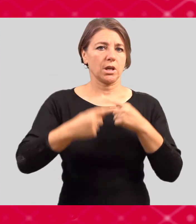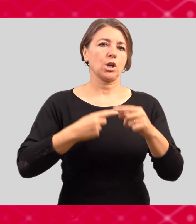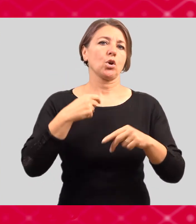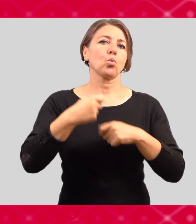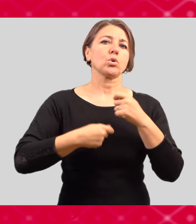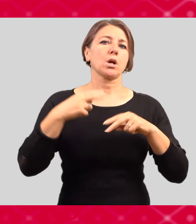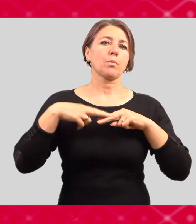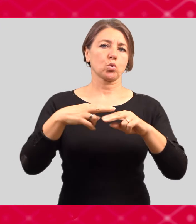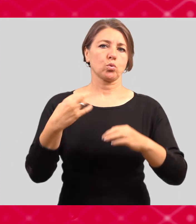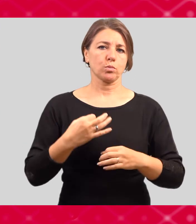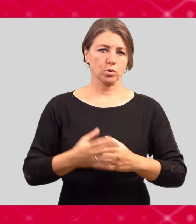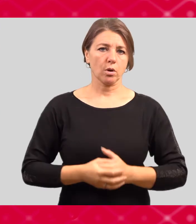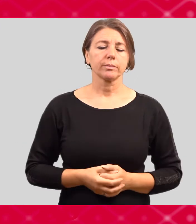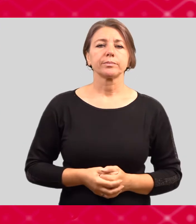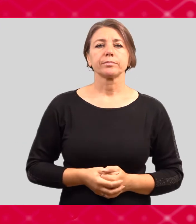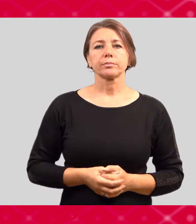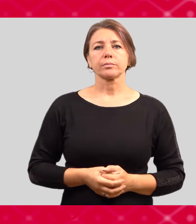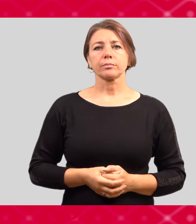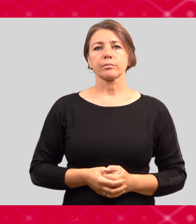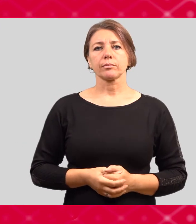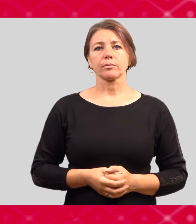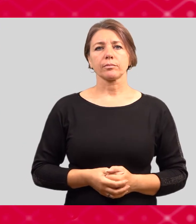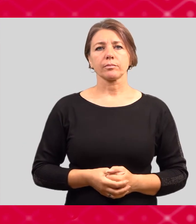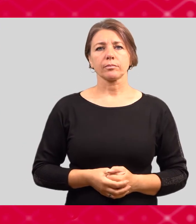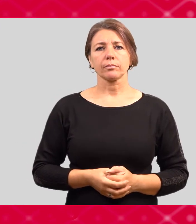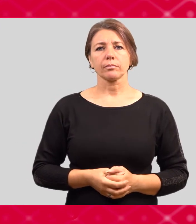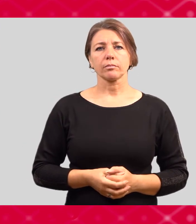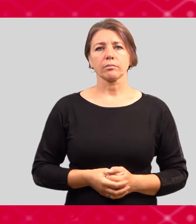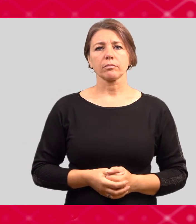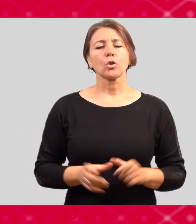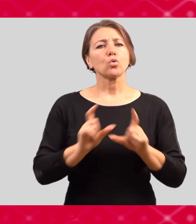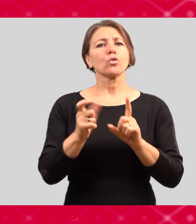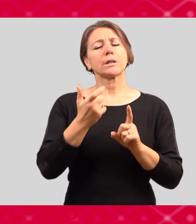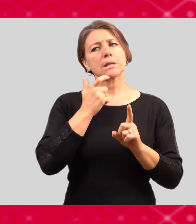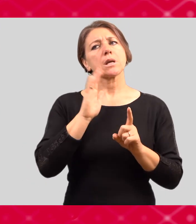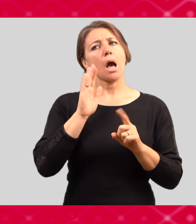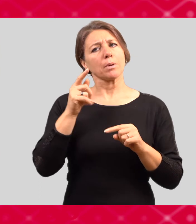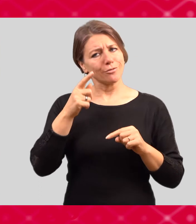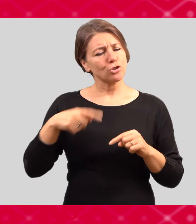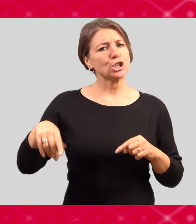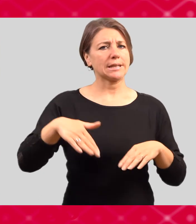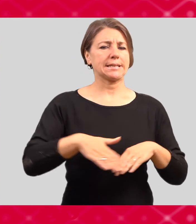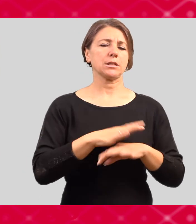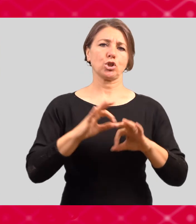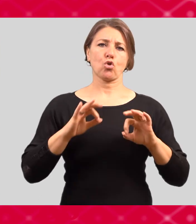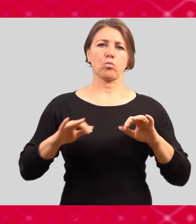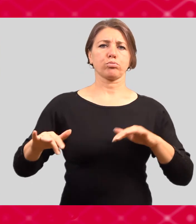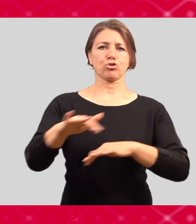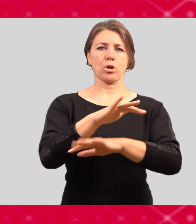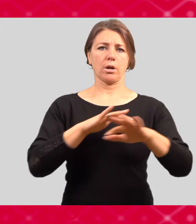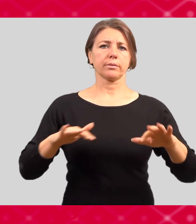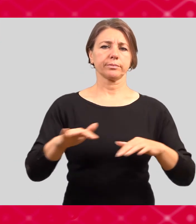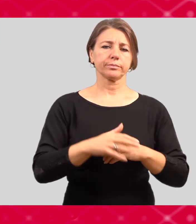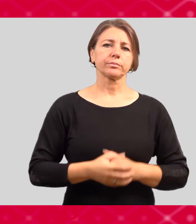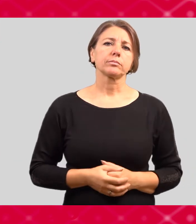důležité definovat postupy, které budou následovat v případě, že dojde k nějakému oznámení na nevhodné chování.